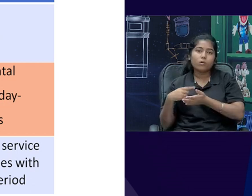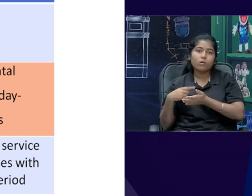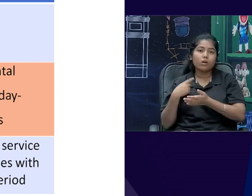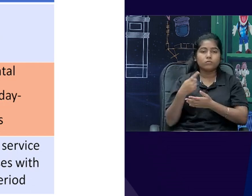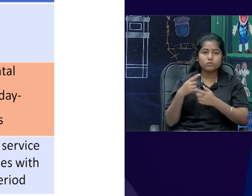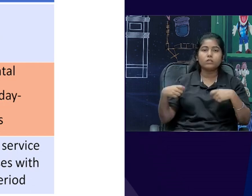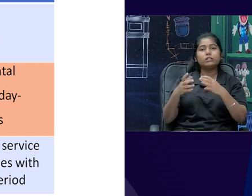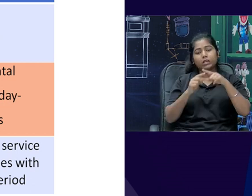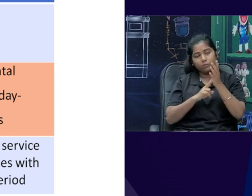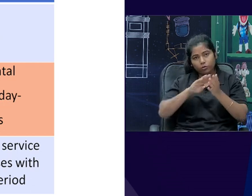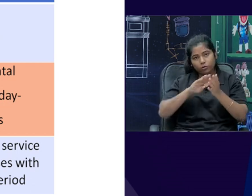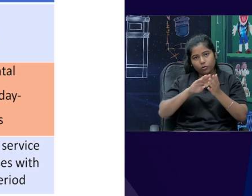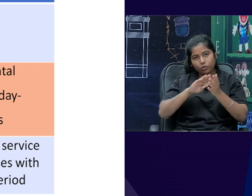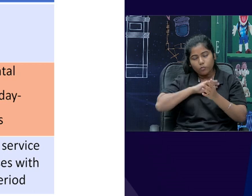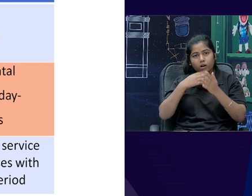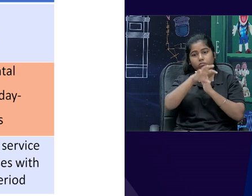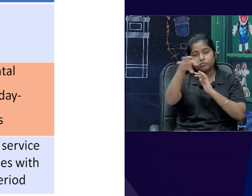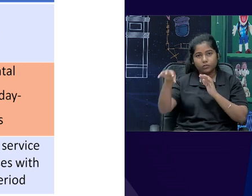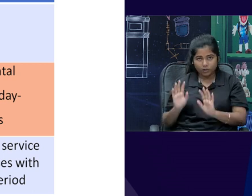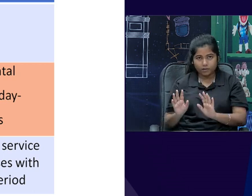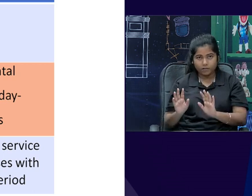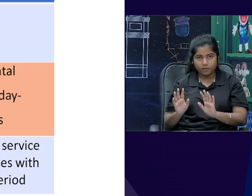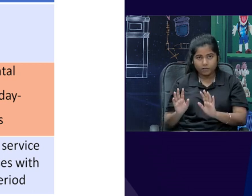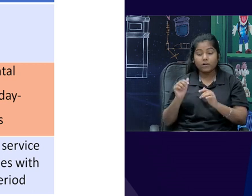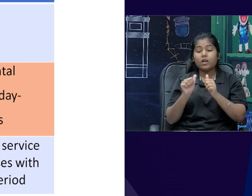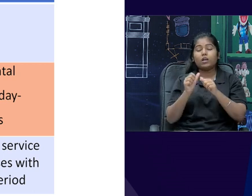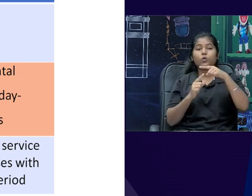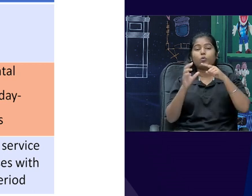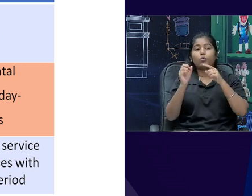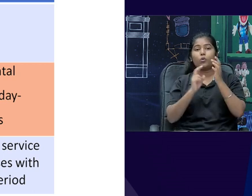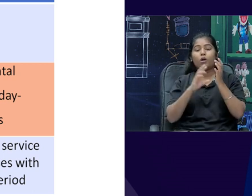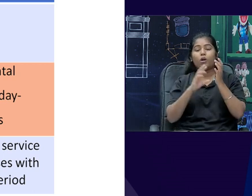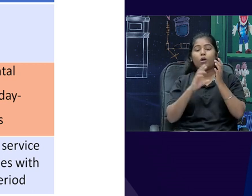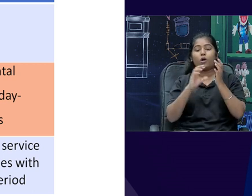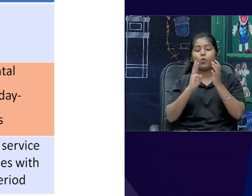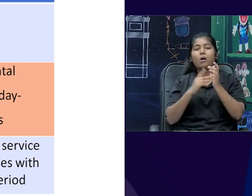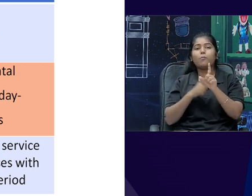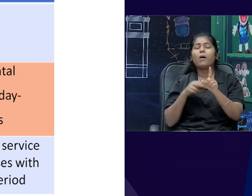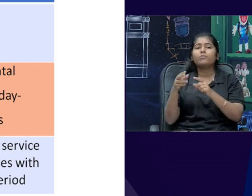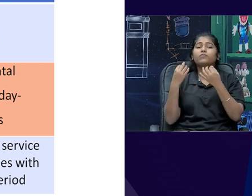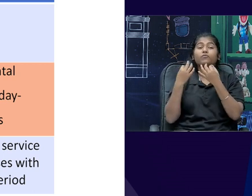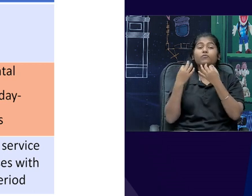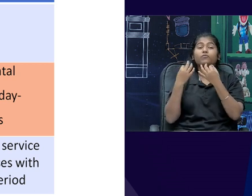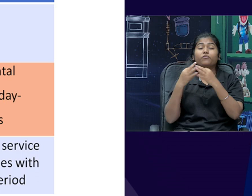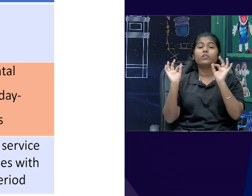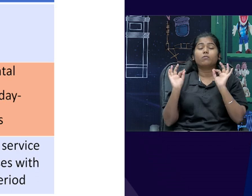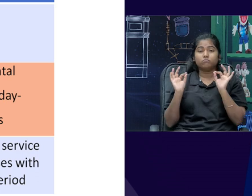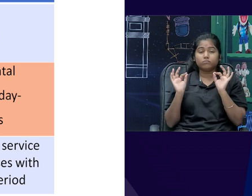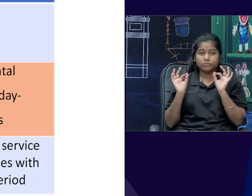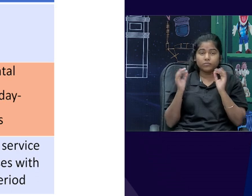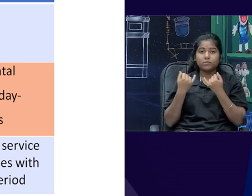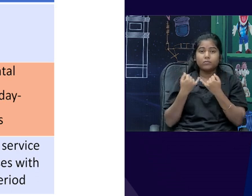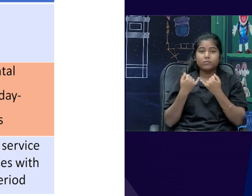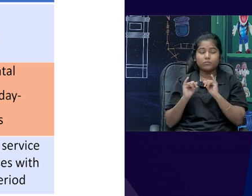है, या तमिलनाडू में है, autonomi या freedom, departmental undertaking में, इतना freedom नहीं है, क्योंकि,